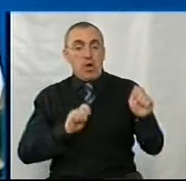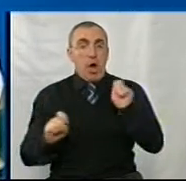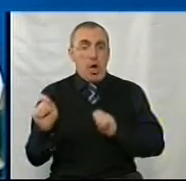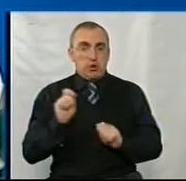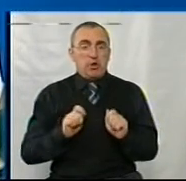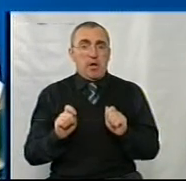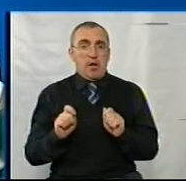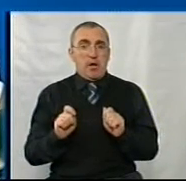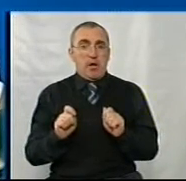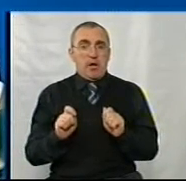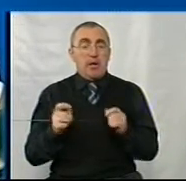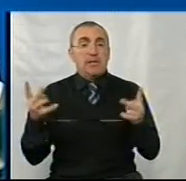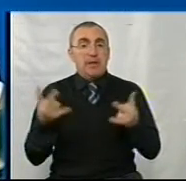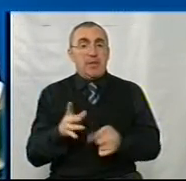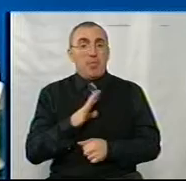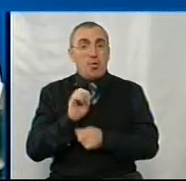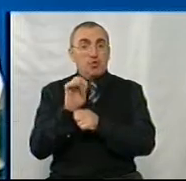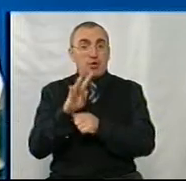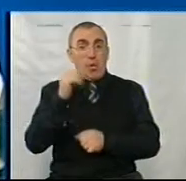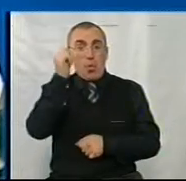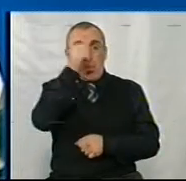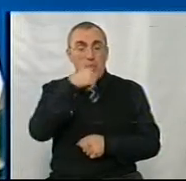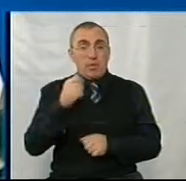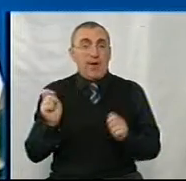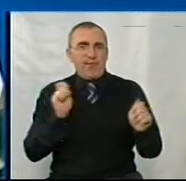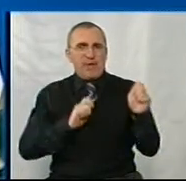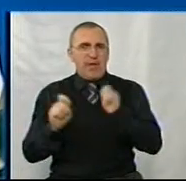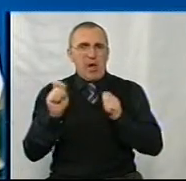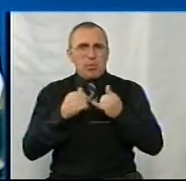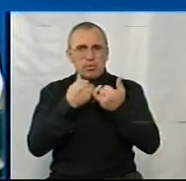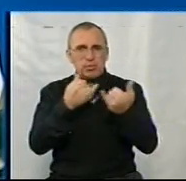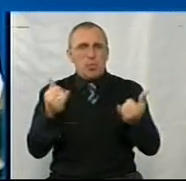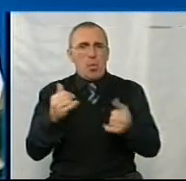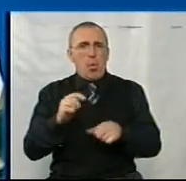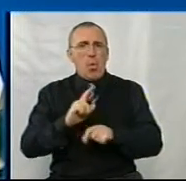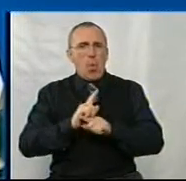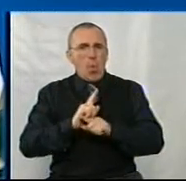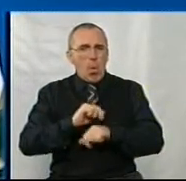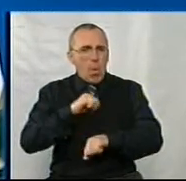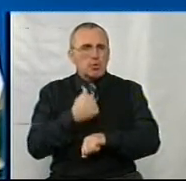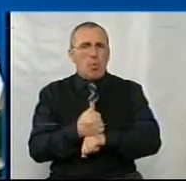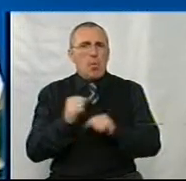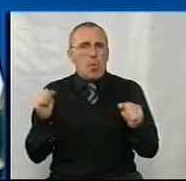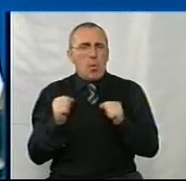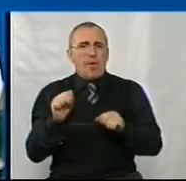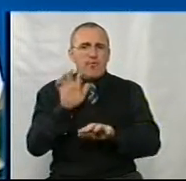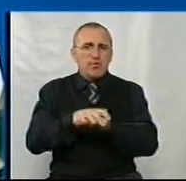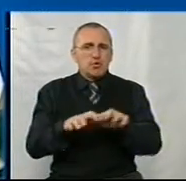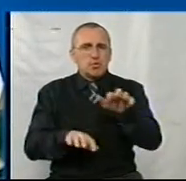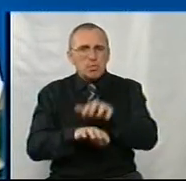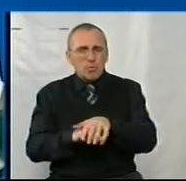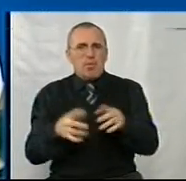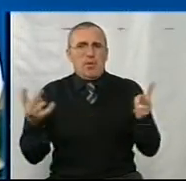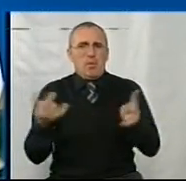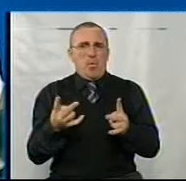треба було в 2014 році вдягнути. Особливо холодно було. Це взувачка, це дуже